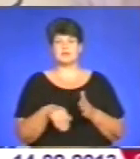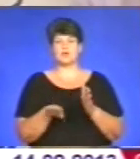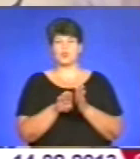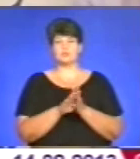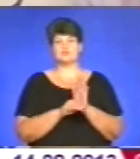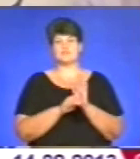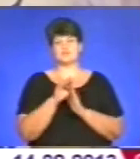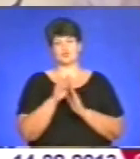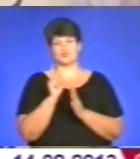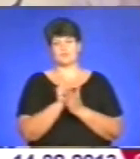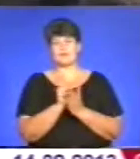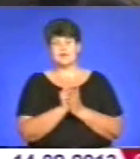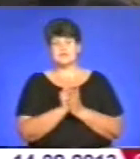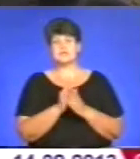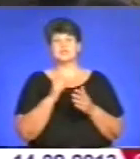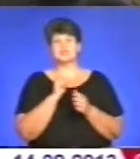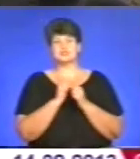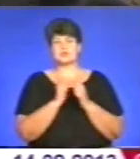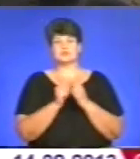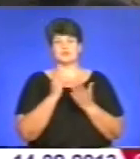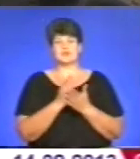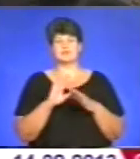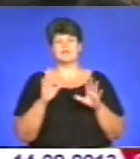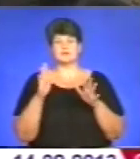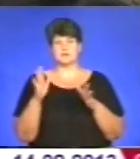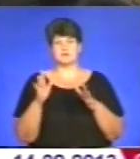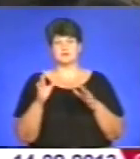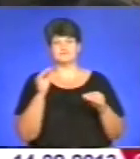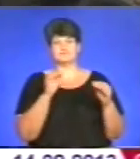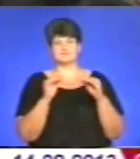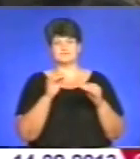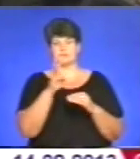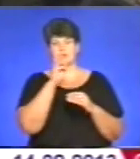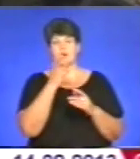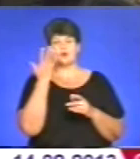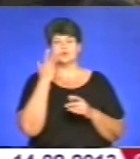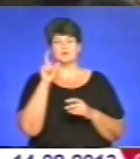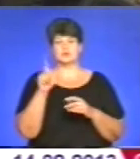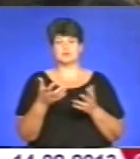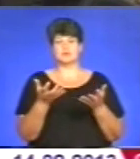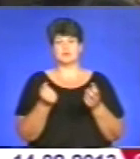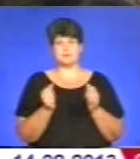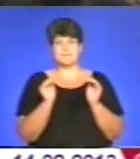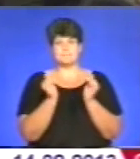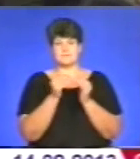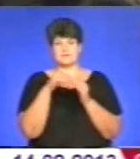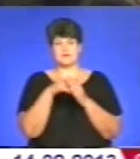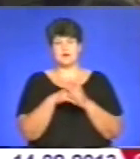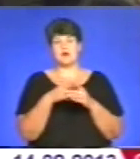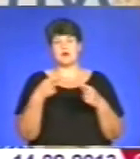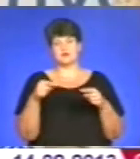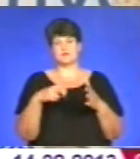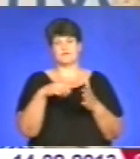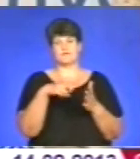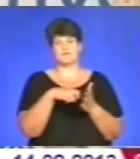пенсію. Частішують випадки так званої комбінованої заробітної плати, коли робітник отримує мінімум арешту в конверті.